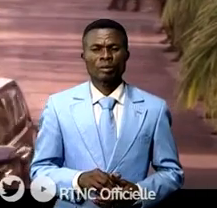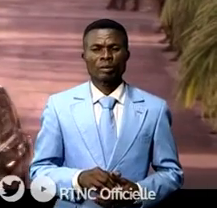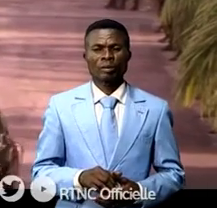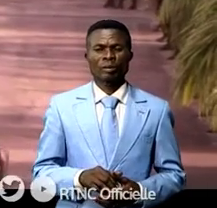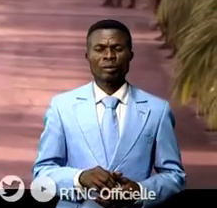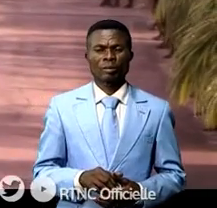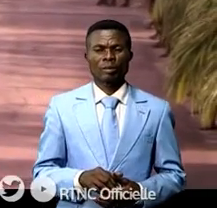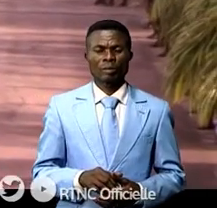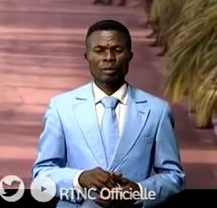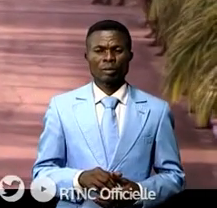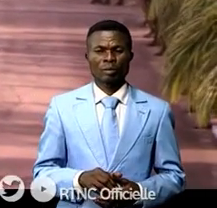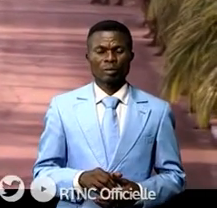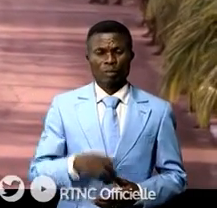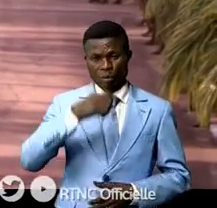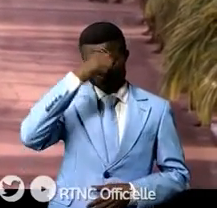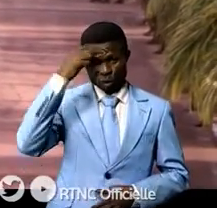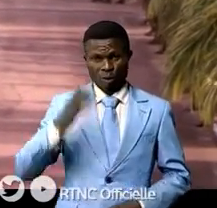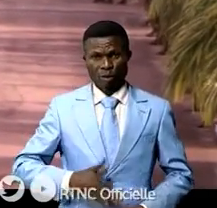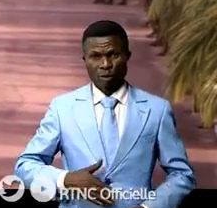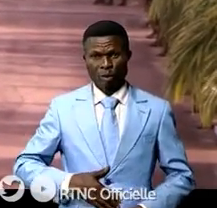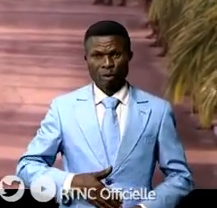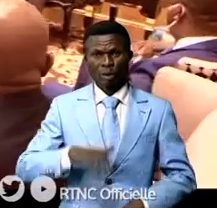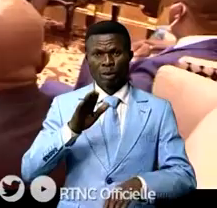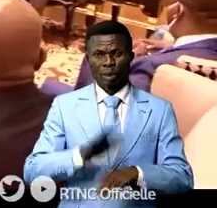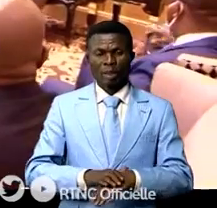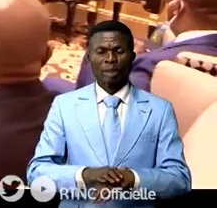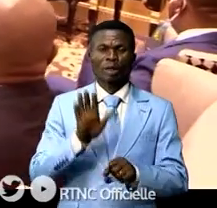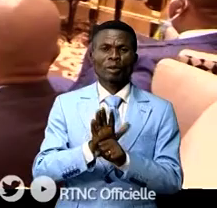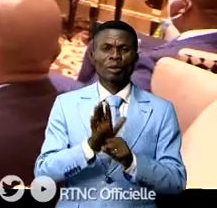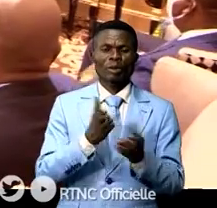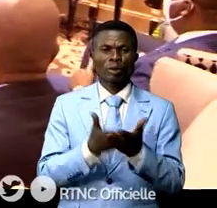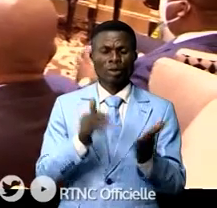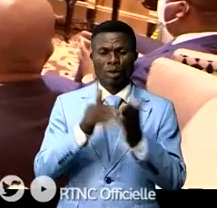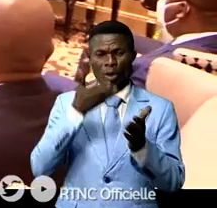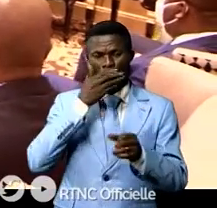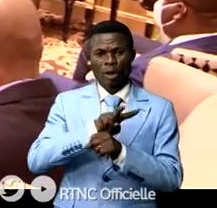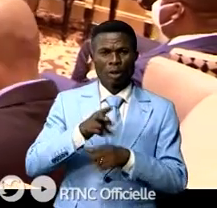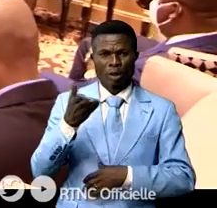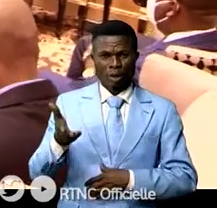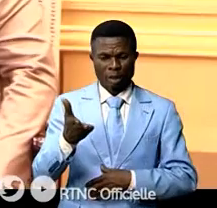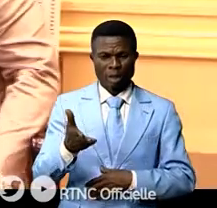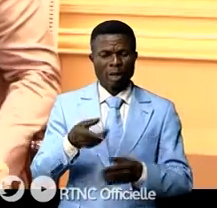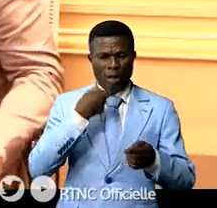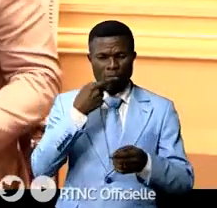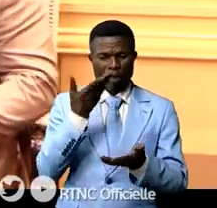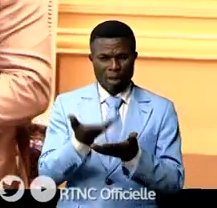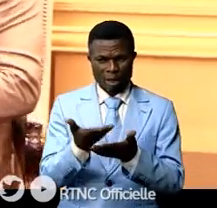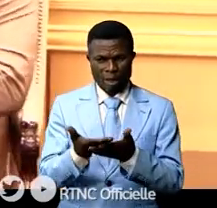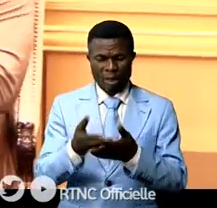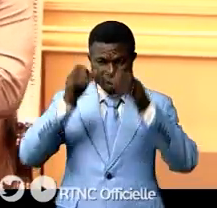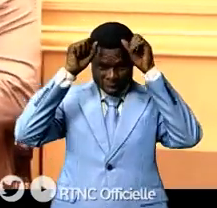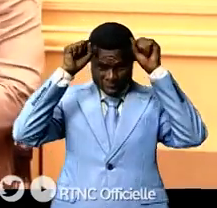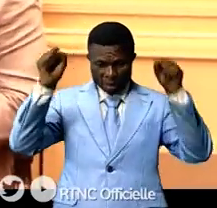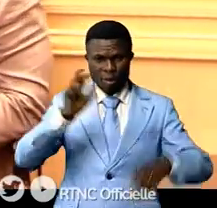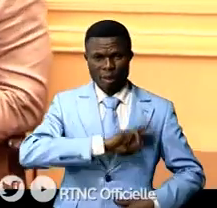L'insécurité alimentaire aggravée par les effets néfastes du Covid-19 était au centre des échanges que le président